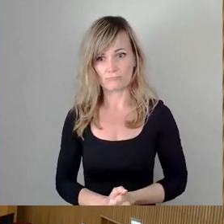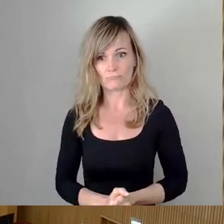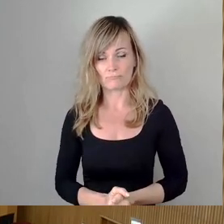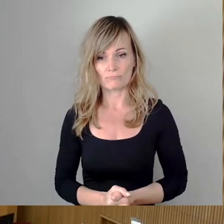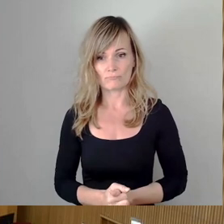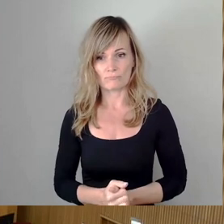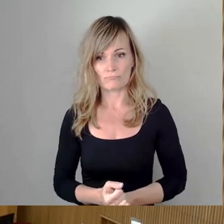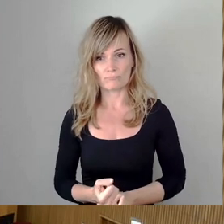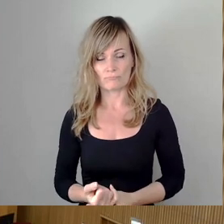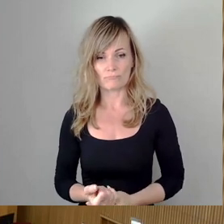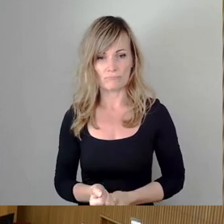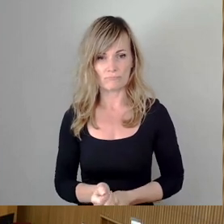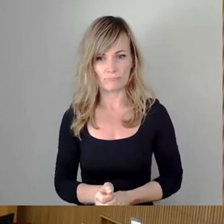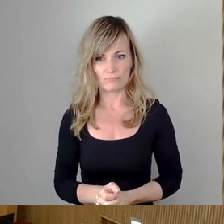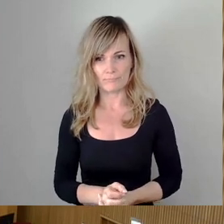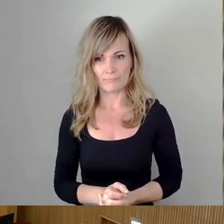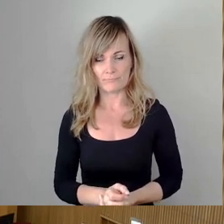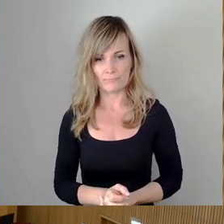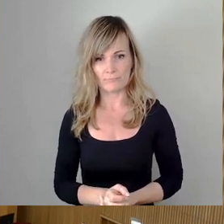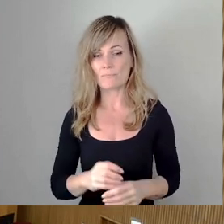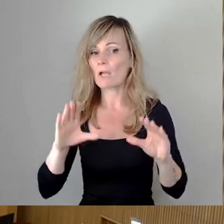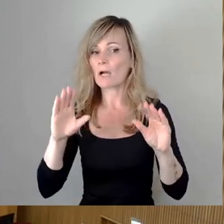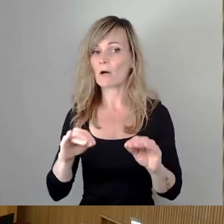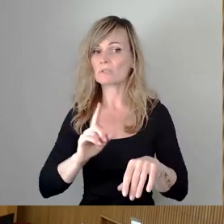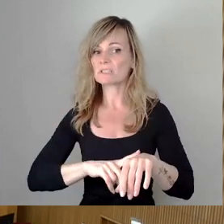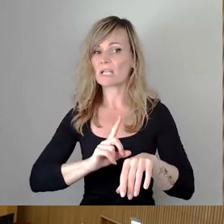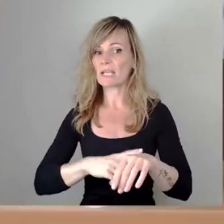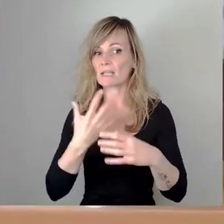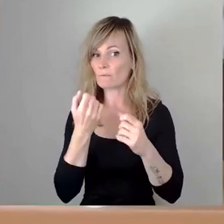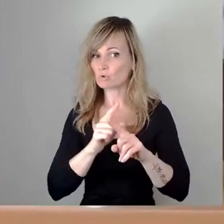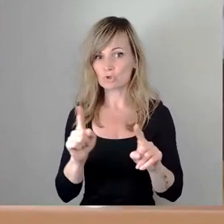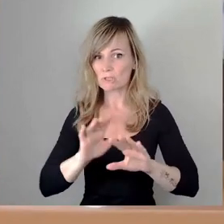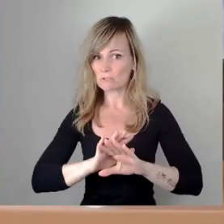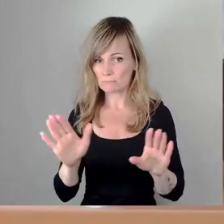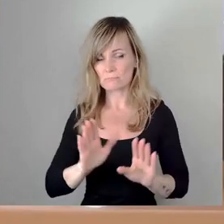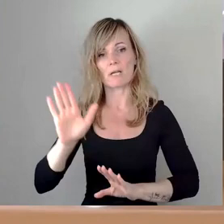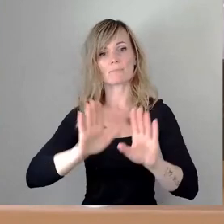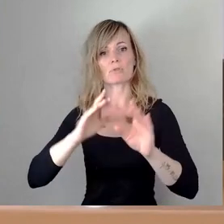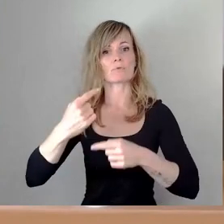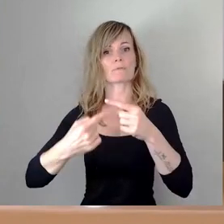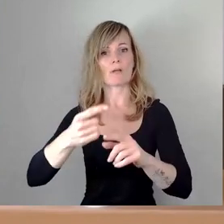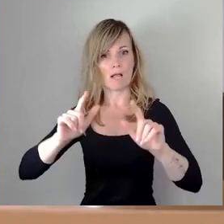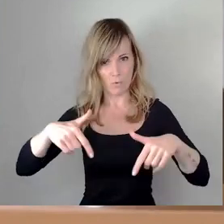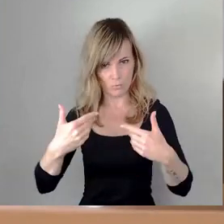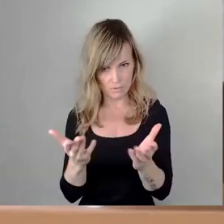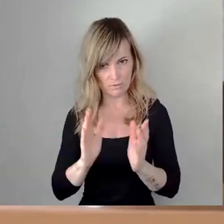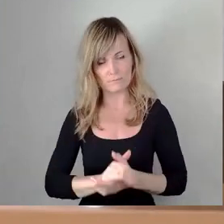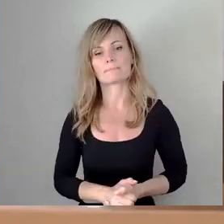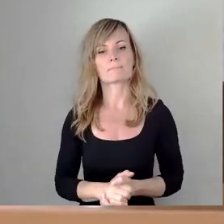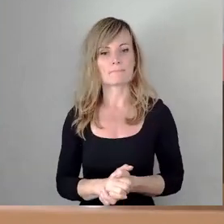eine Auszeit wird auch nicht gewünscht dann würden wir ins Abstimmungsverfahren gehen und so wie